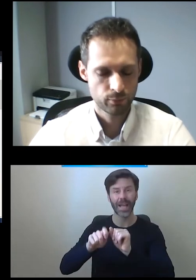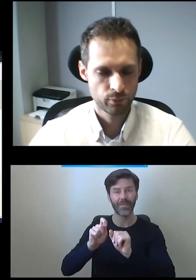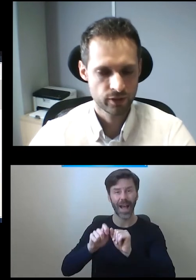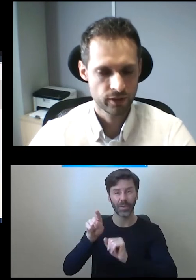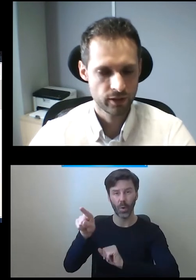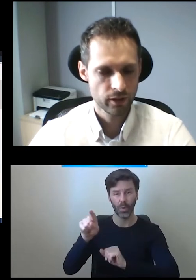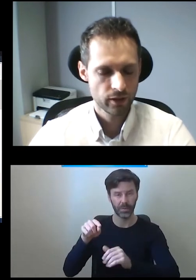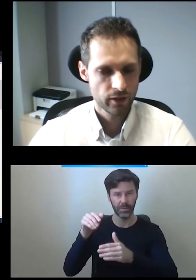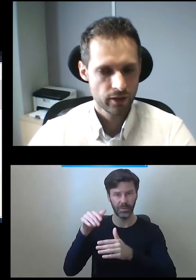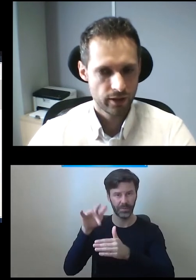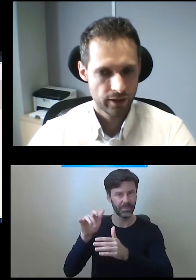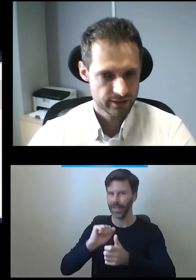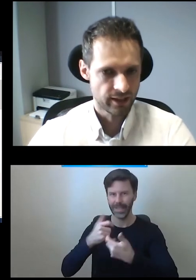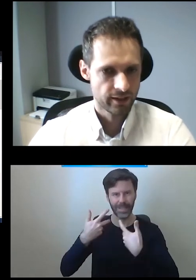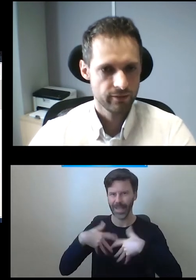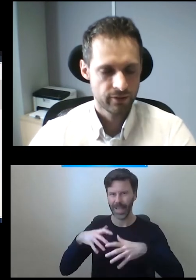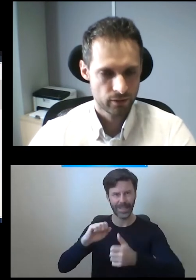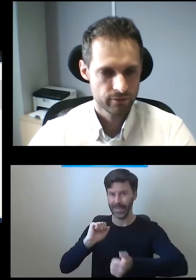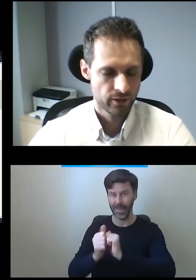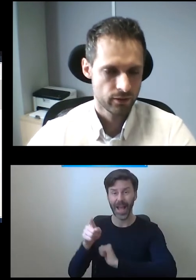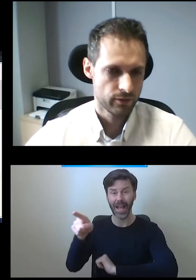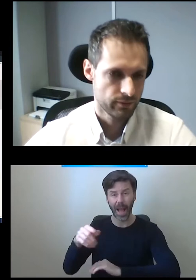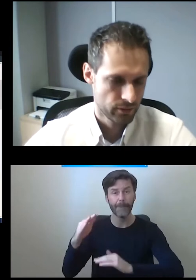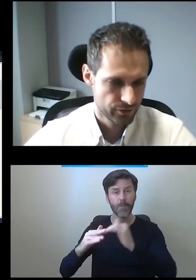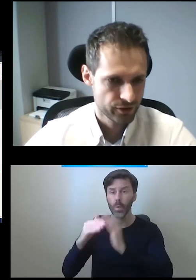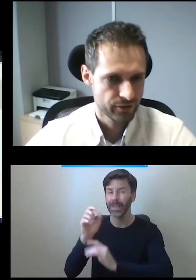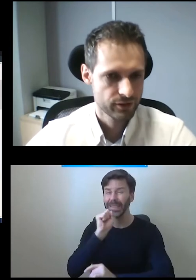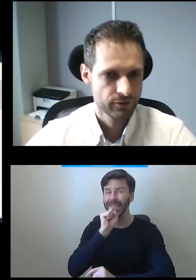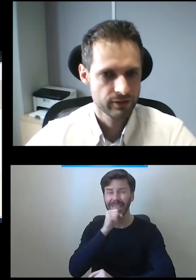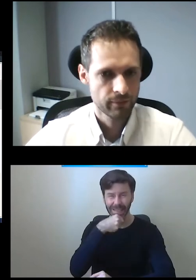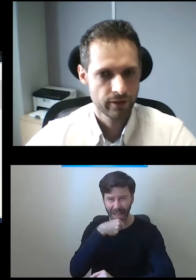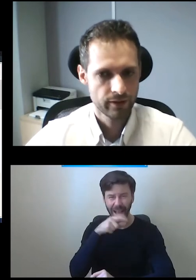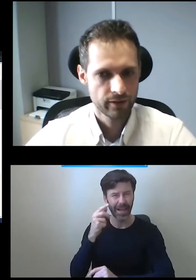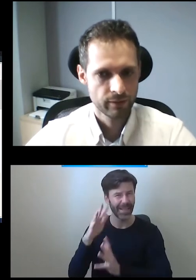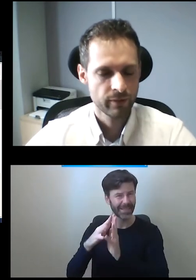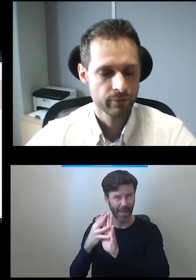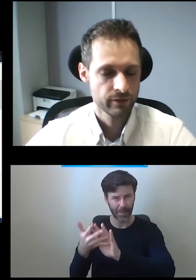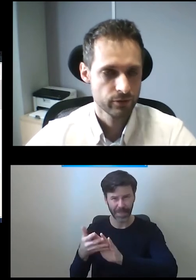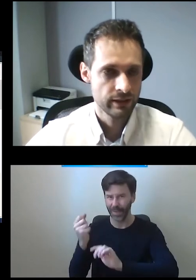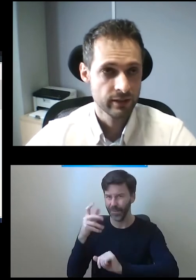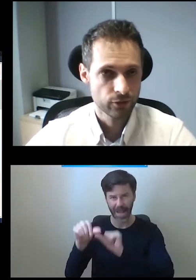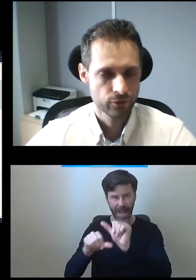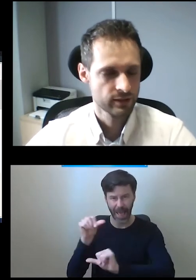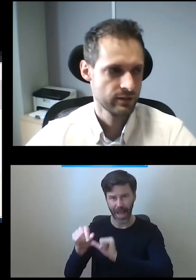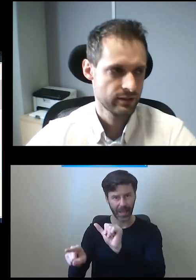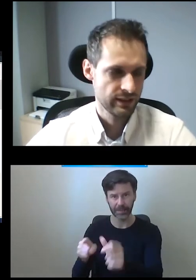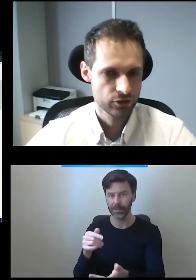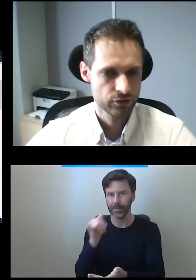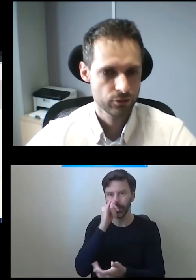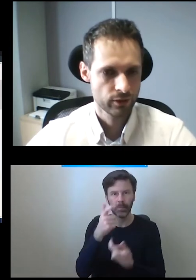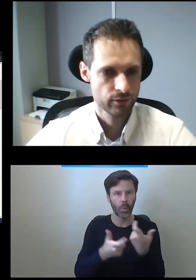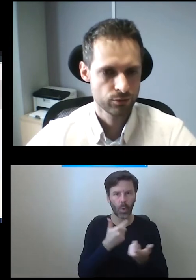budynki stare, wielowieczne, więc tam nie ma jakby innych rozwiązań